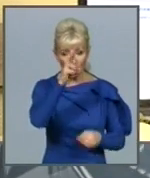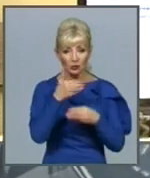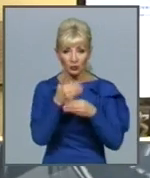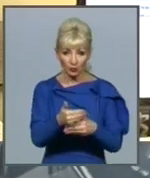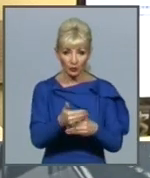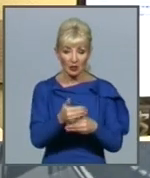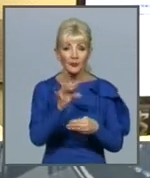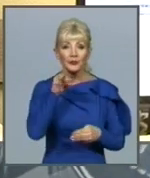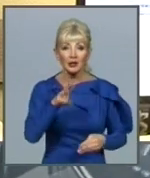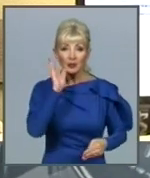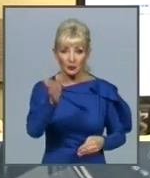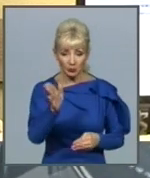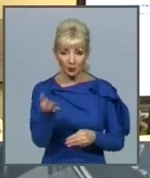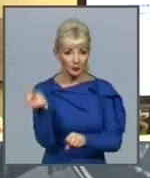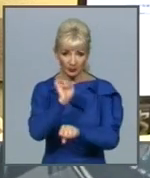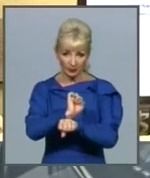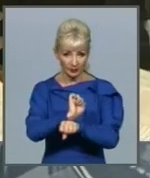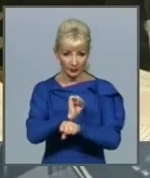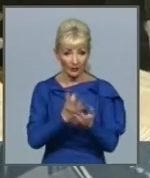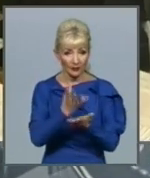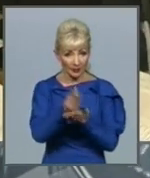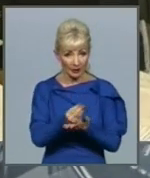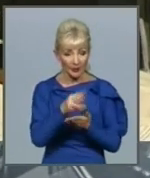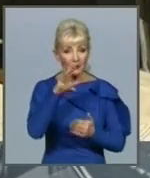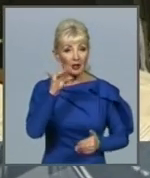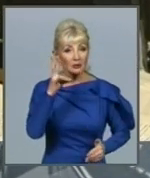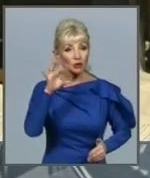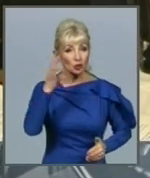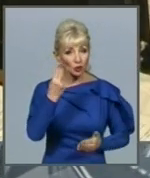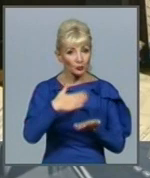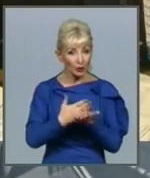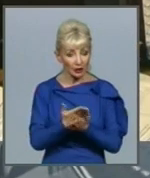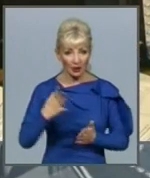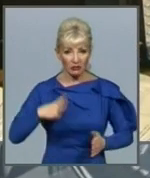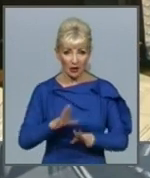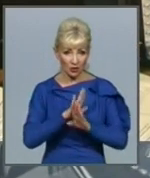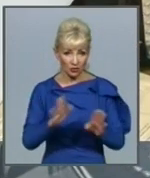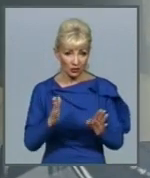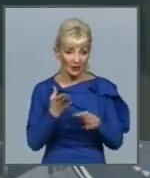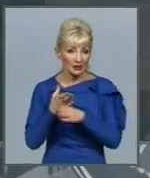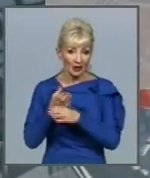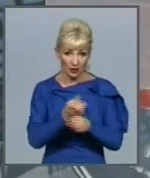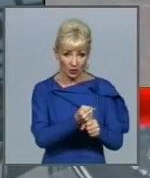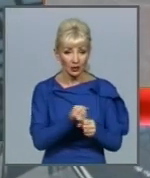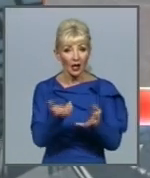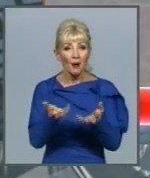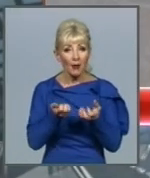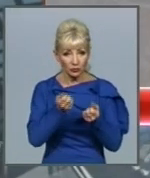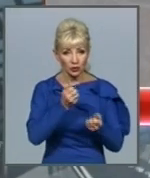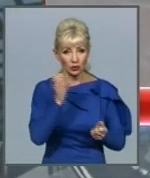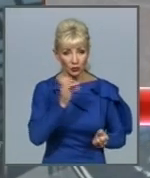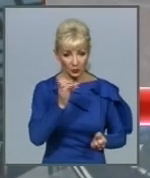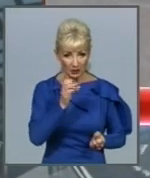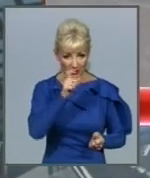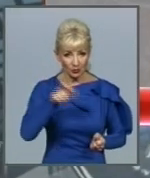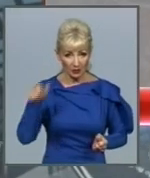припинені виплати. До речі, у Мінсоцполітики не очікують істотного скорочення одержувачів субсидій. При